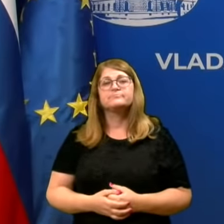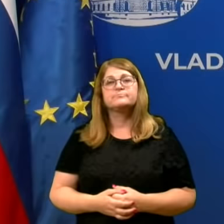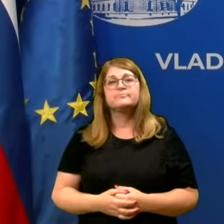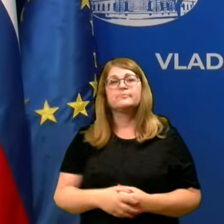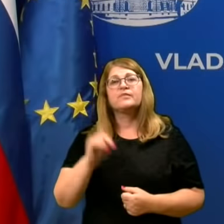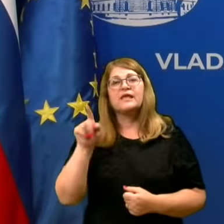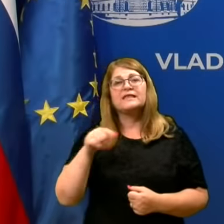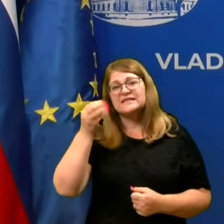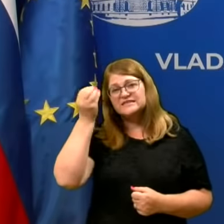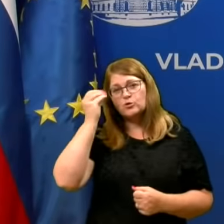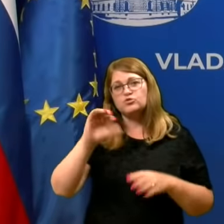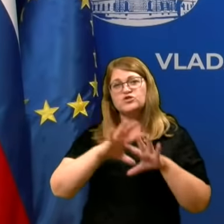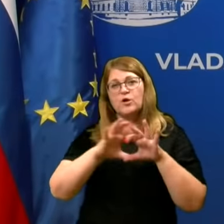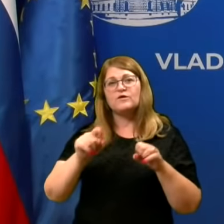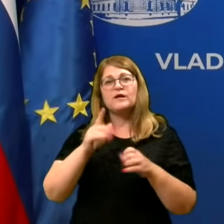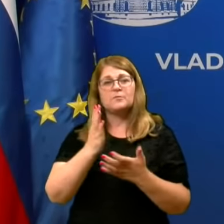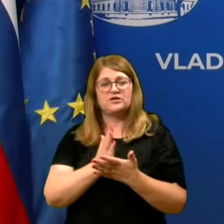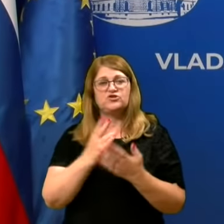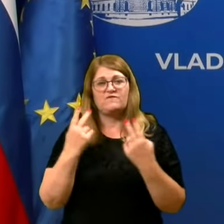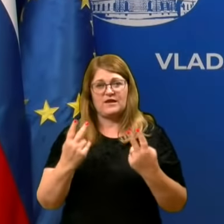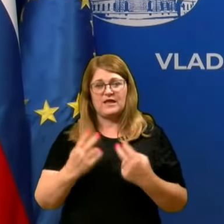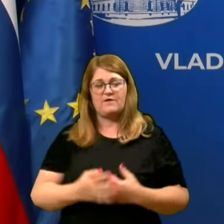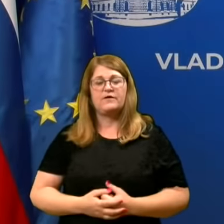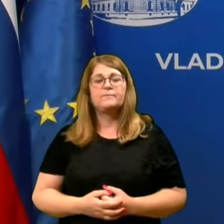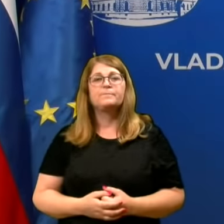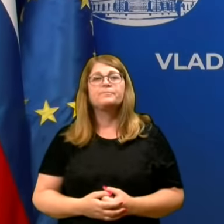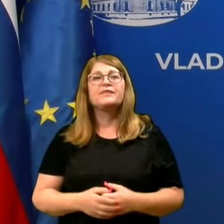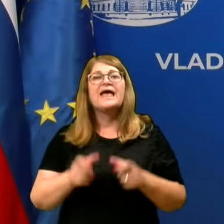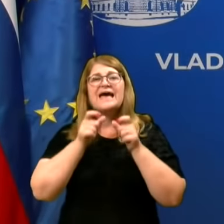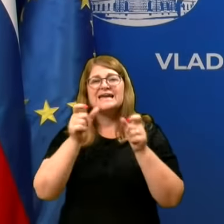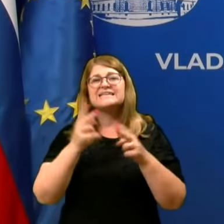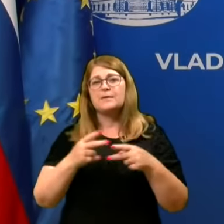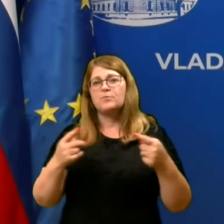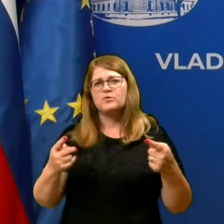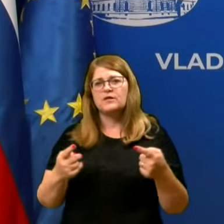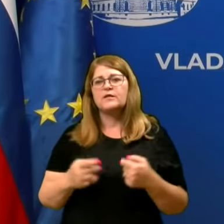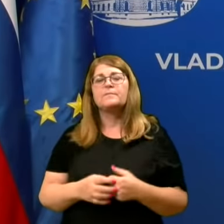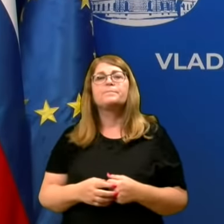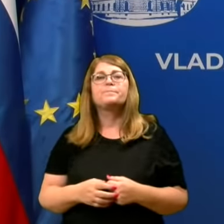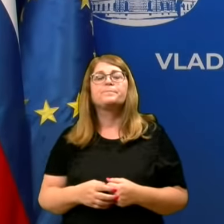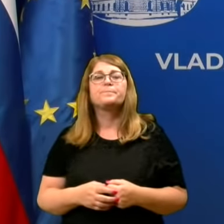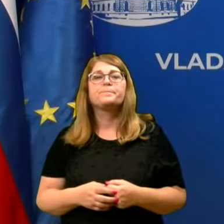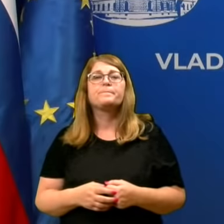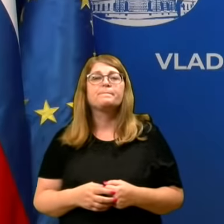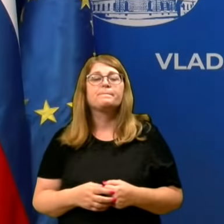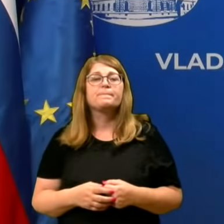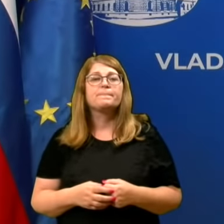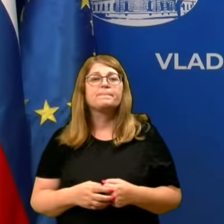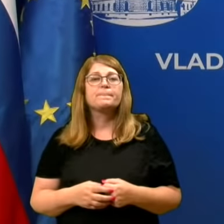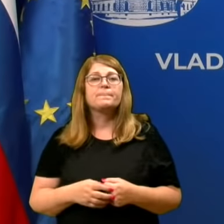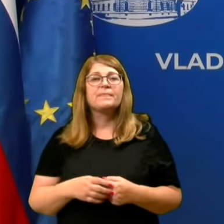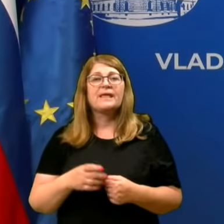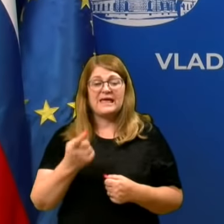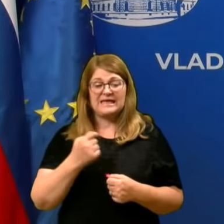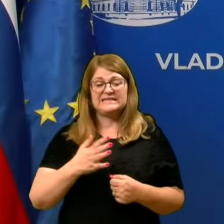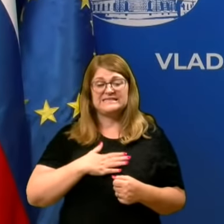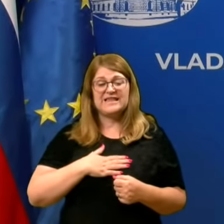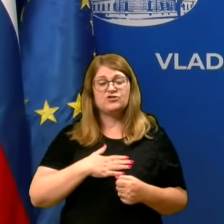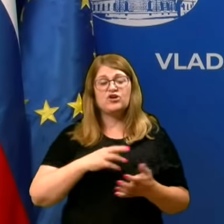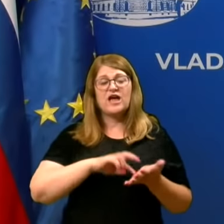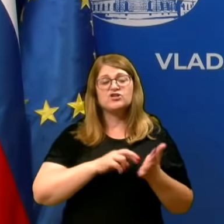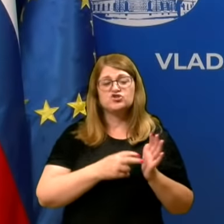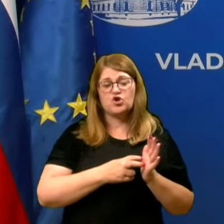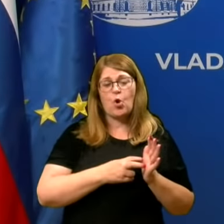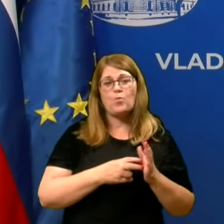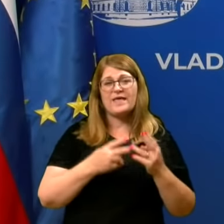že implementirani. Razglasit v epidemije je bilo drugo vprašanje. Razglasit v epidemije iz epidemiloškega vidika kot